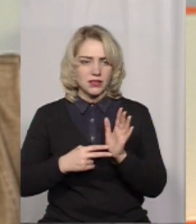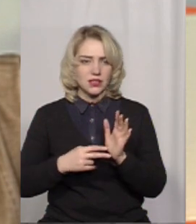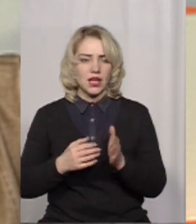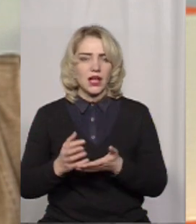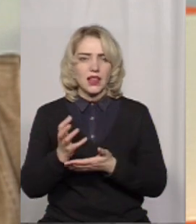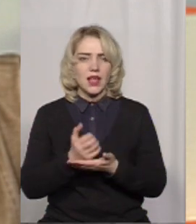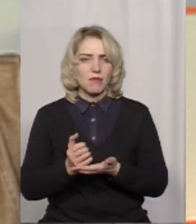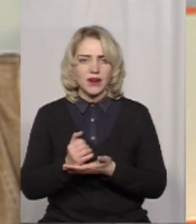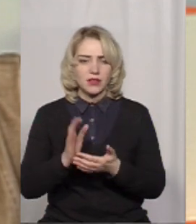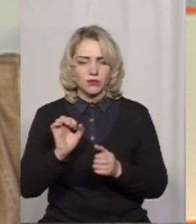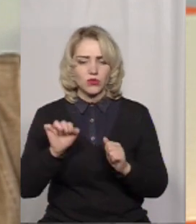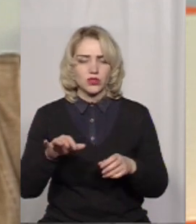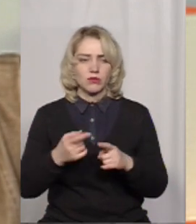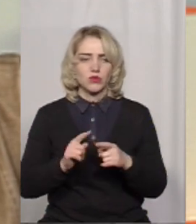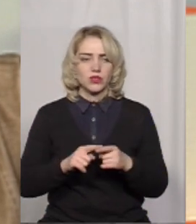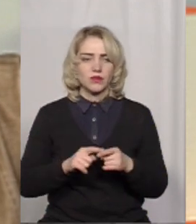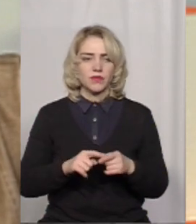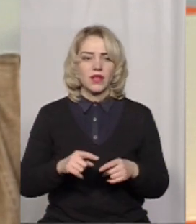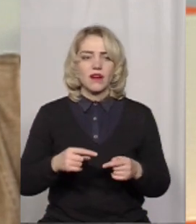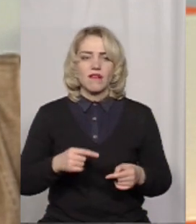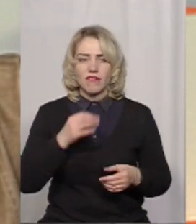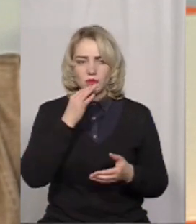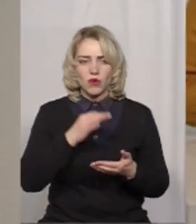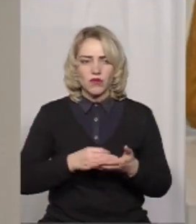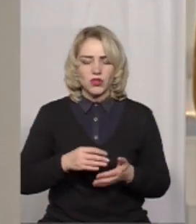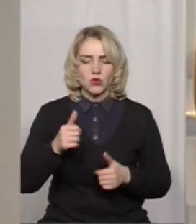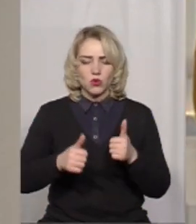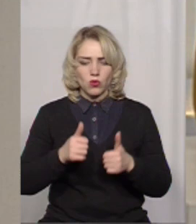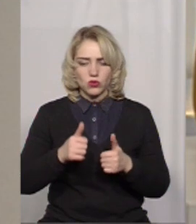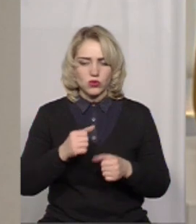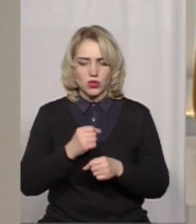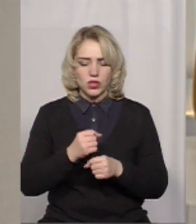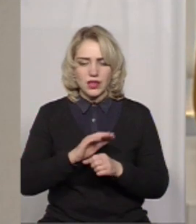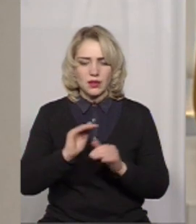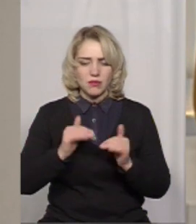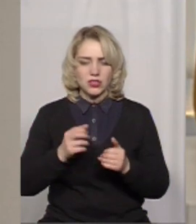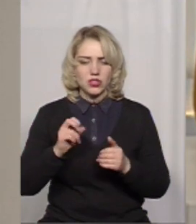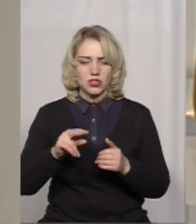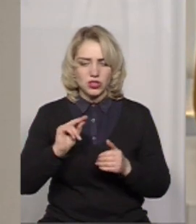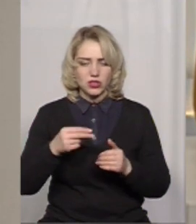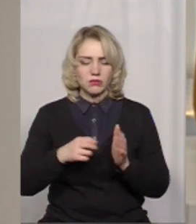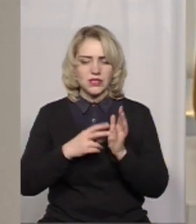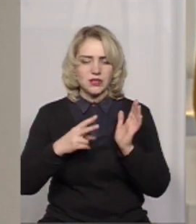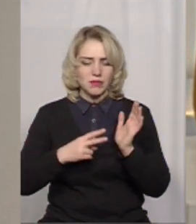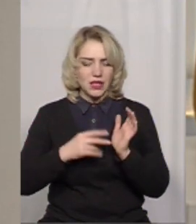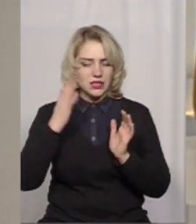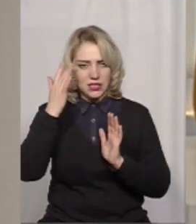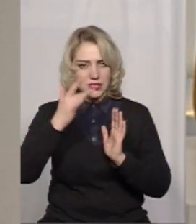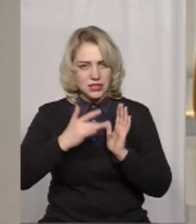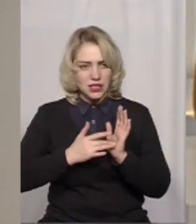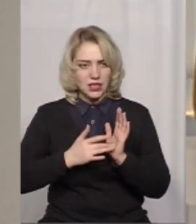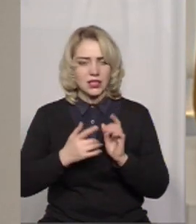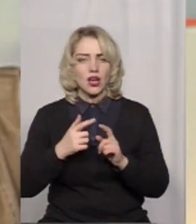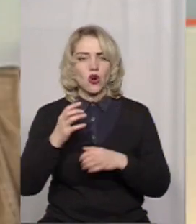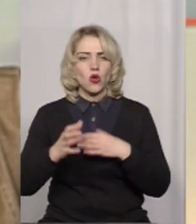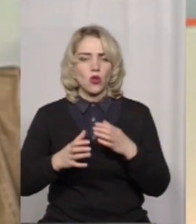Набрати їх можна буде по наступним критеріям. Це відповідність конкурсної роботи не менш ніж однієї з цілей 17-ї цілі стало розвитку. Це до двох балів.